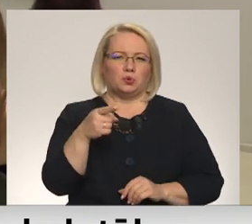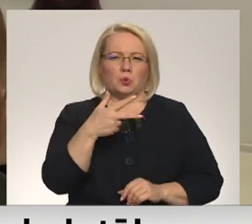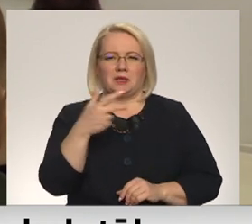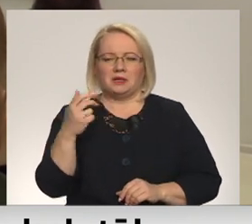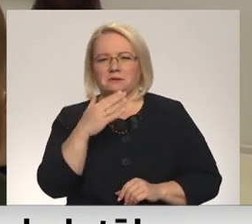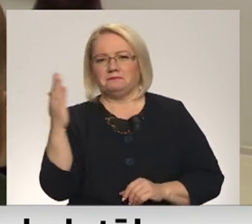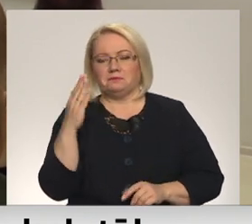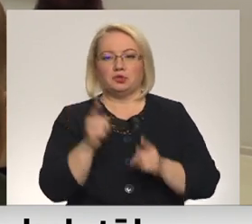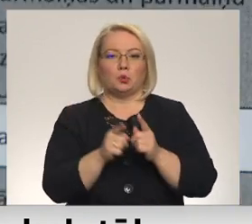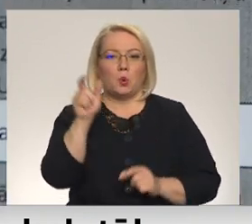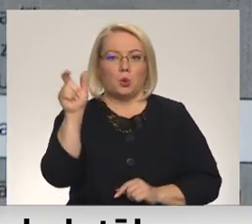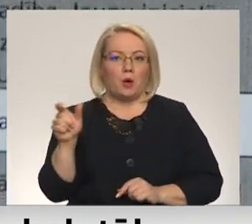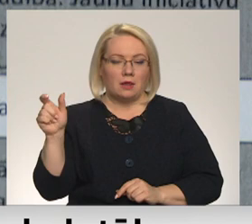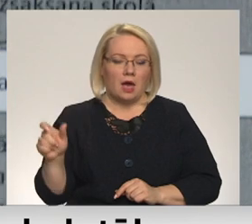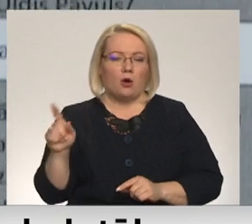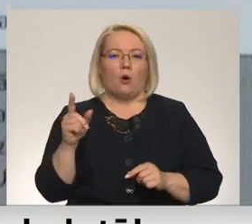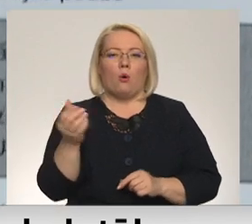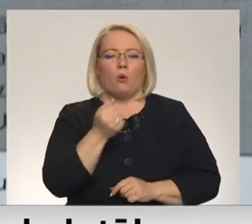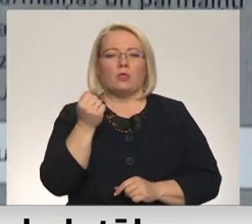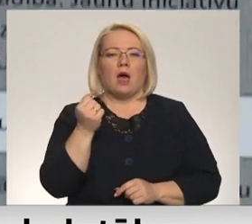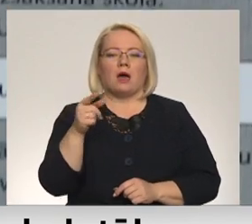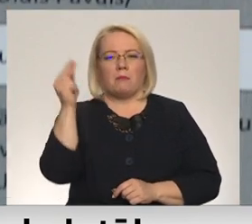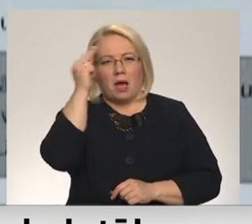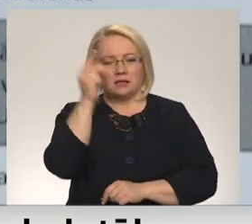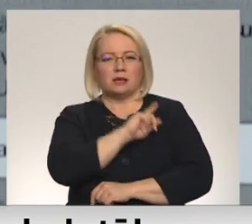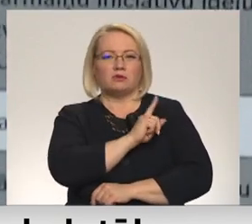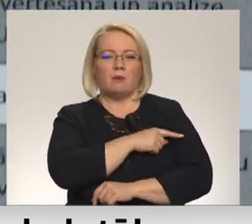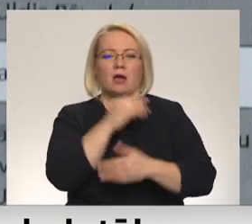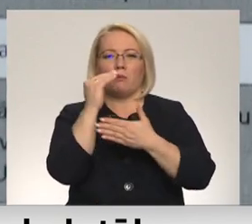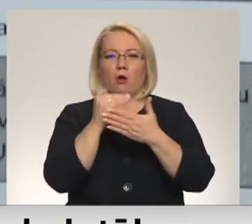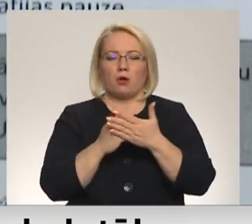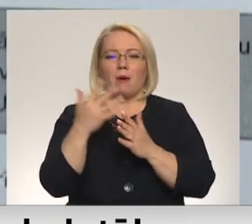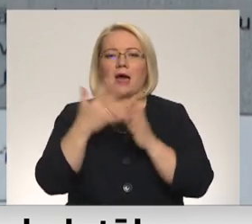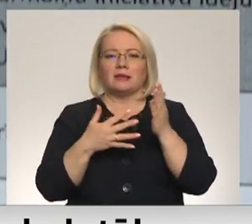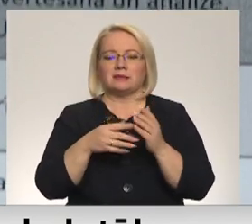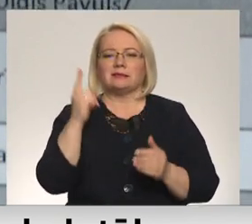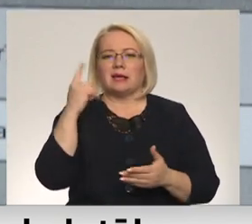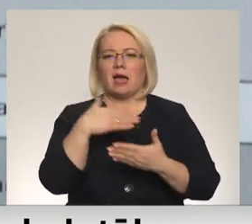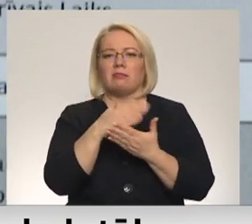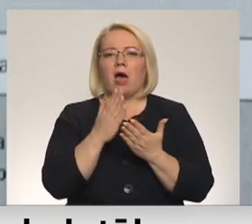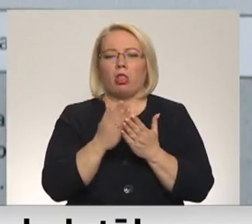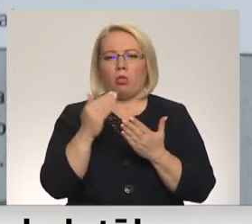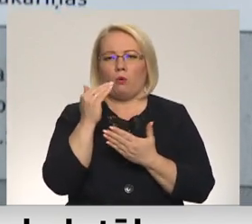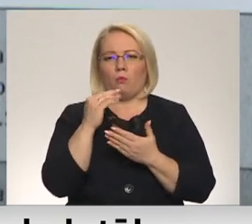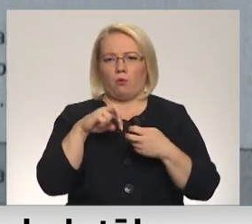skolotāju un ar mācīt spēks programu izdosies atrisināt vien daļu problēmas. Vita Anstrati, Latvijas televīzija.